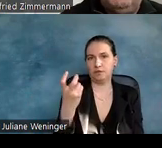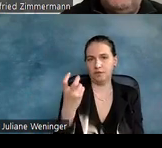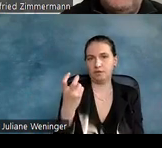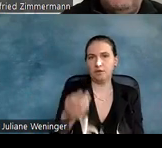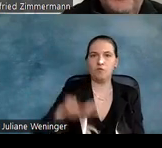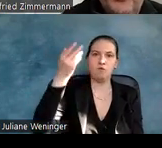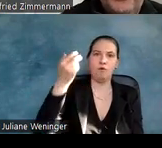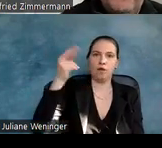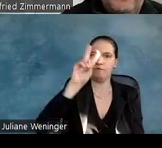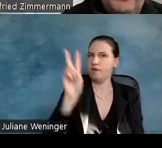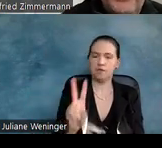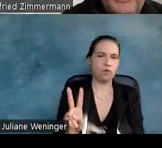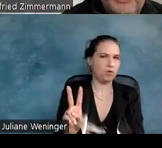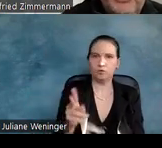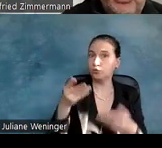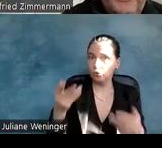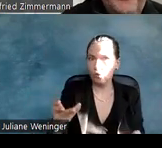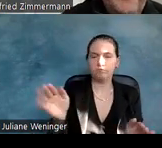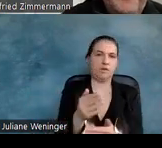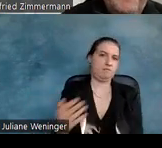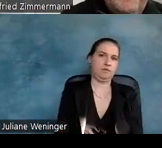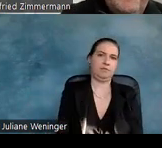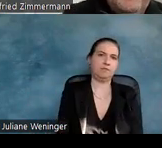in den früheren Versionen so nicht.